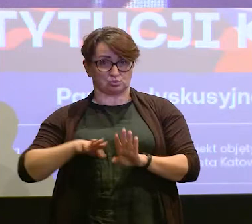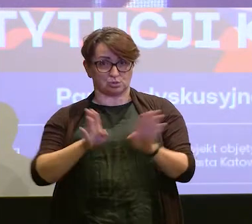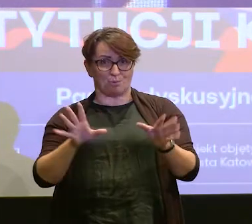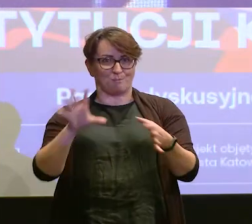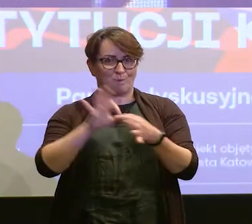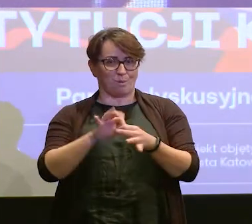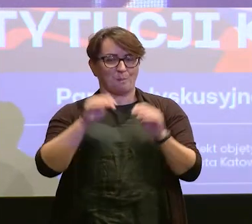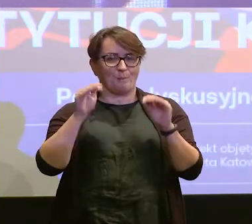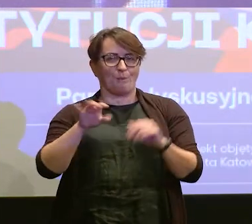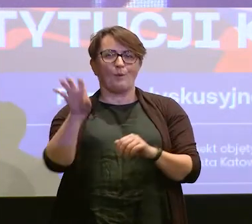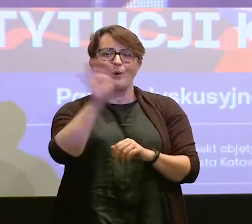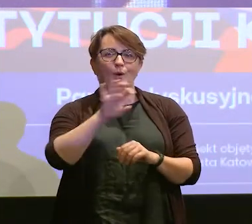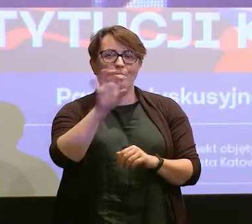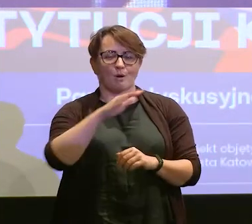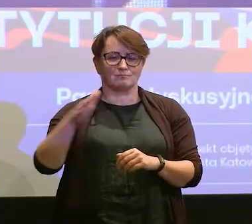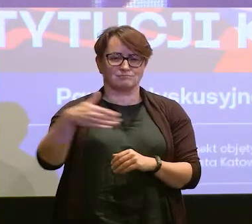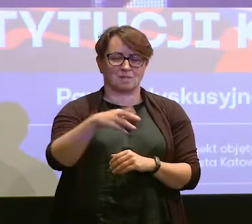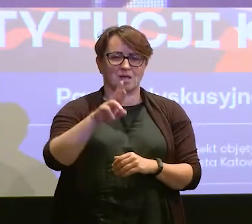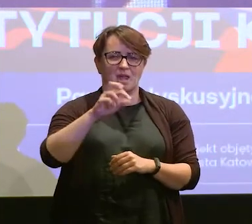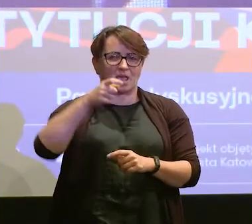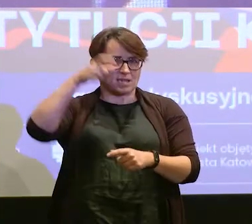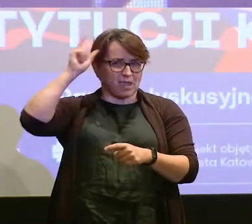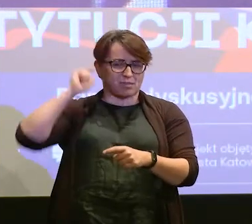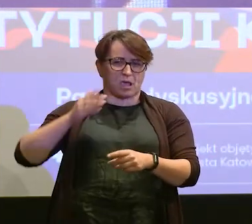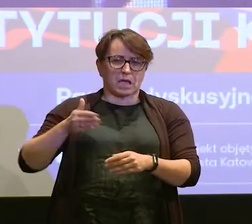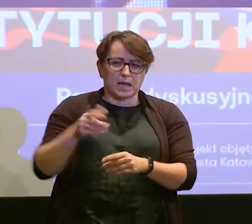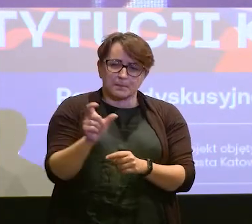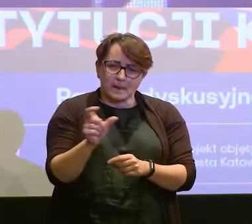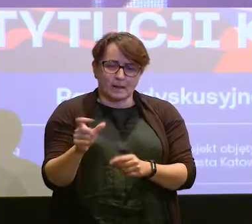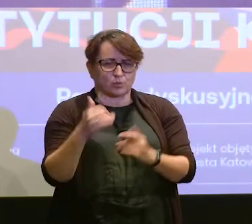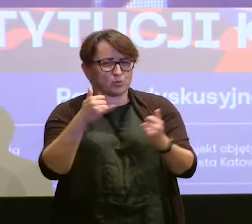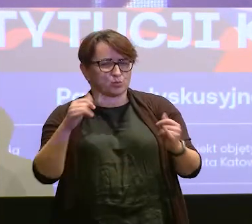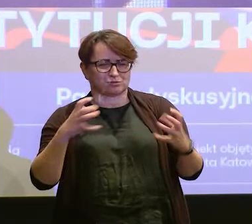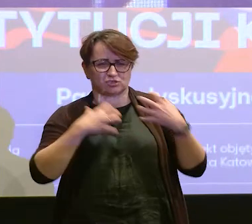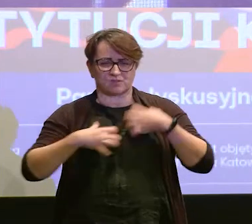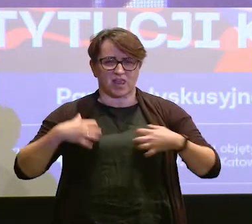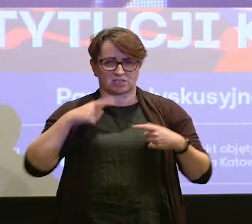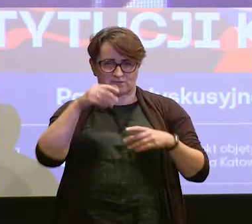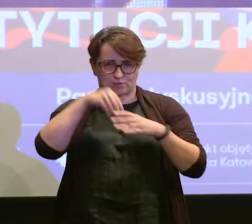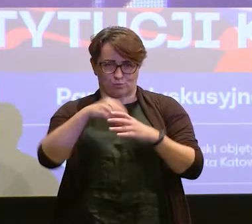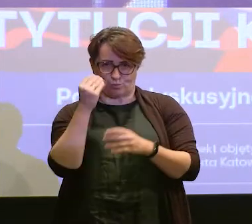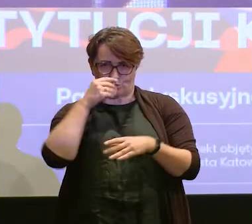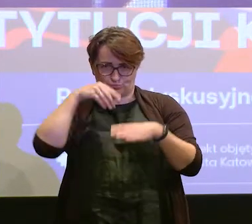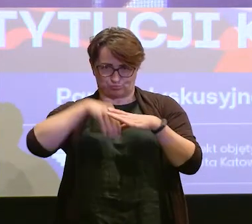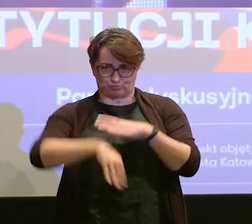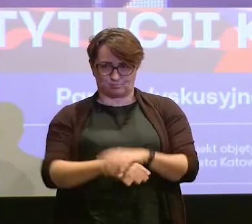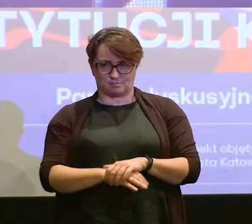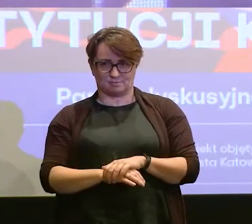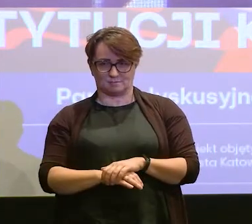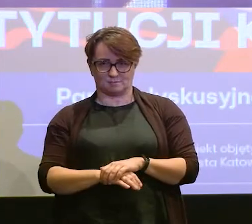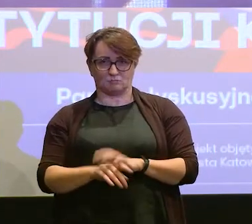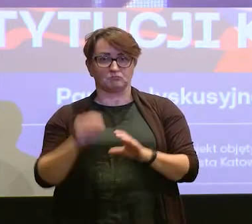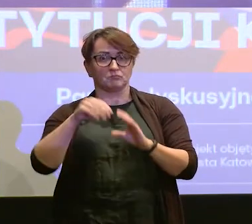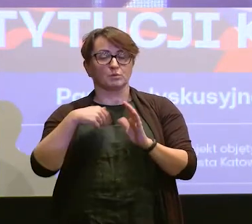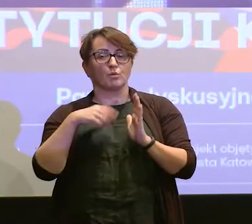tych wszystkich rekinów, rybek i innych stworzeń morskich. Tam był